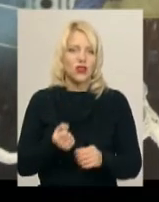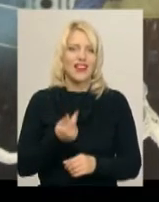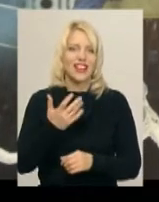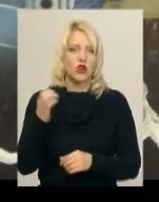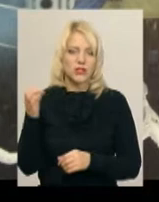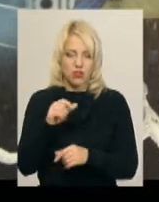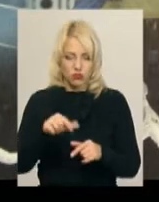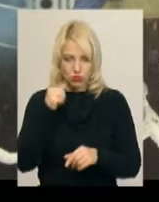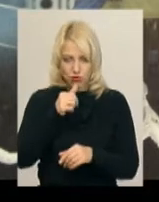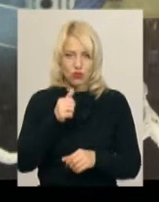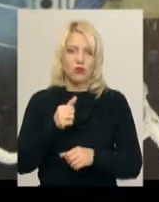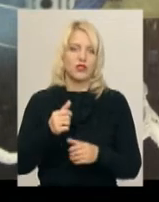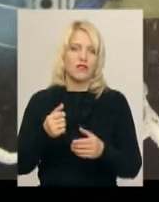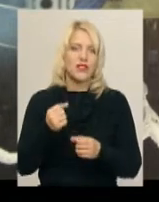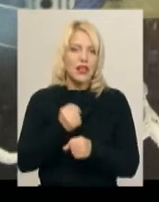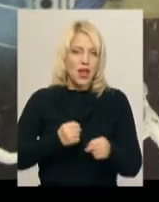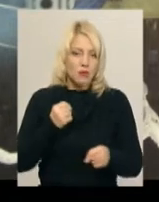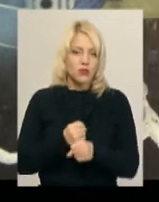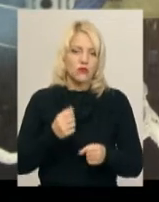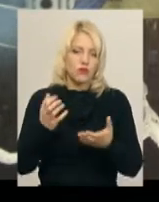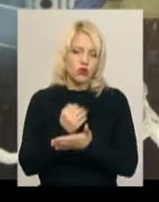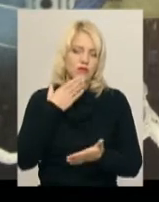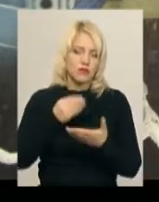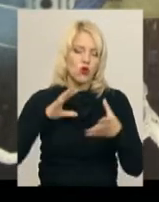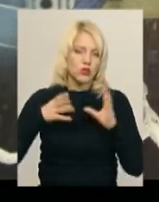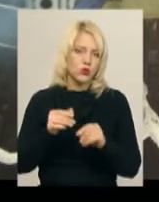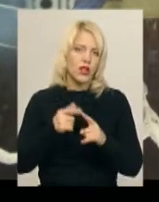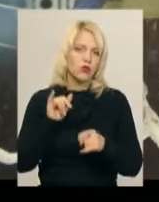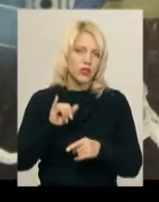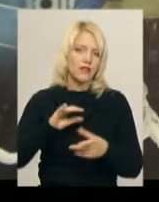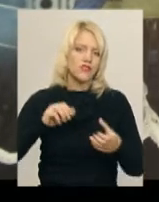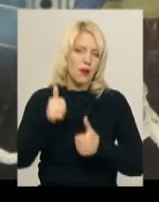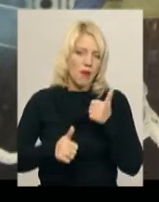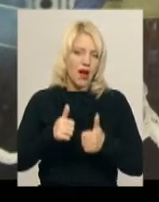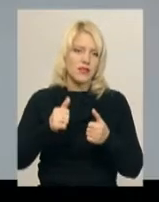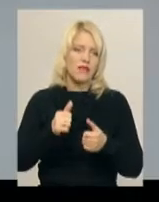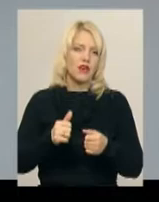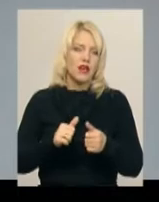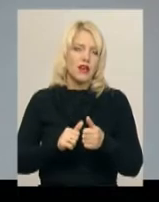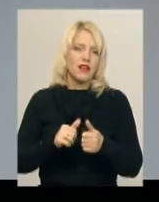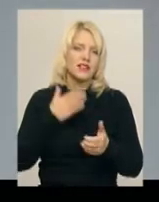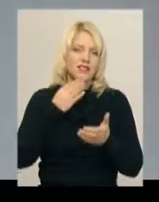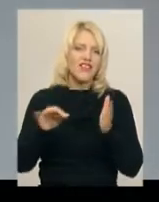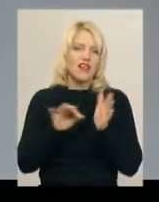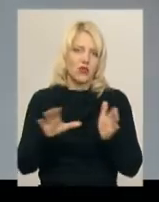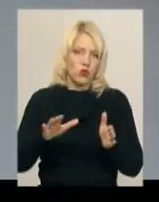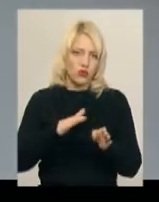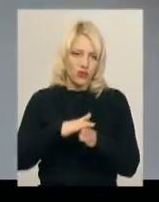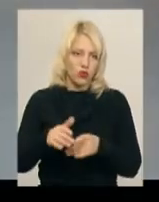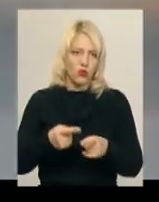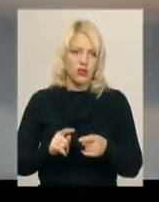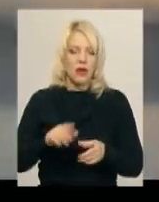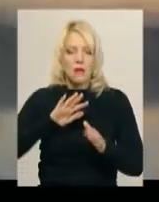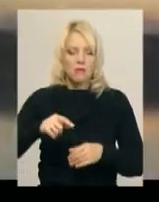він їх напрацював, він досяг свого результата, він на змаганнях виконав свій особистий рекорд. Після осколкового поранення під